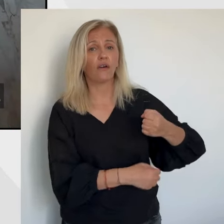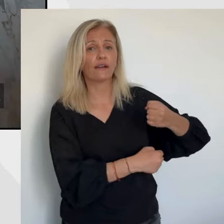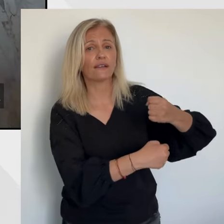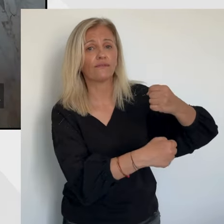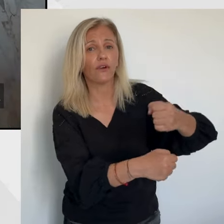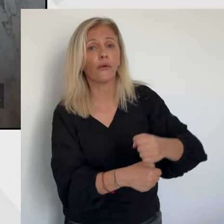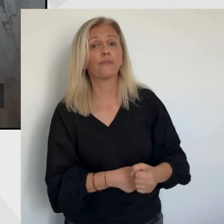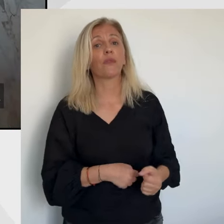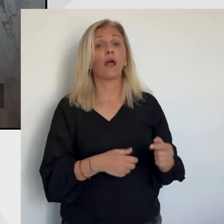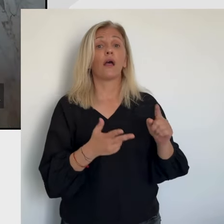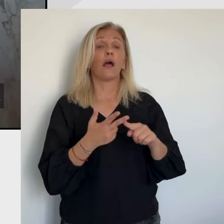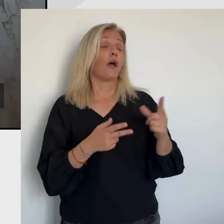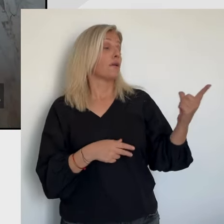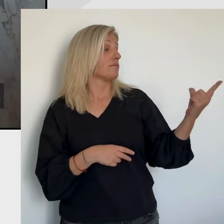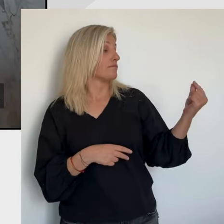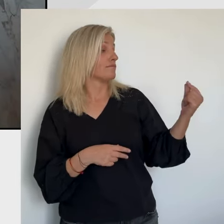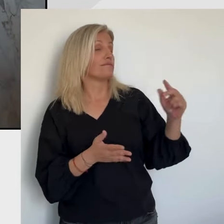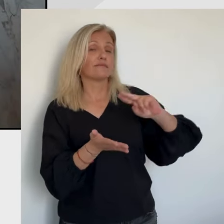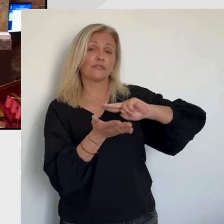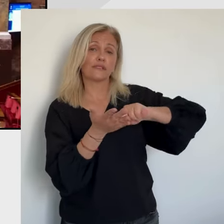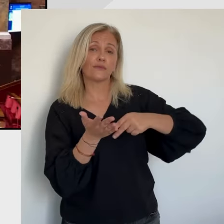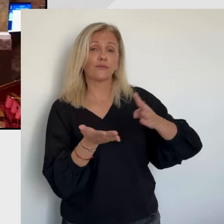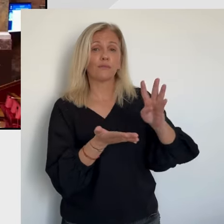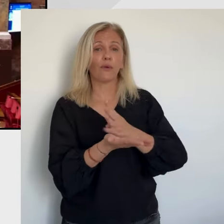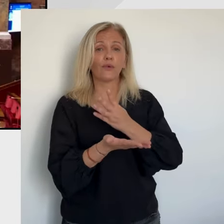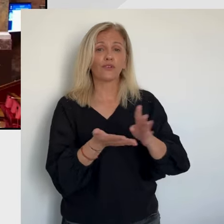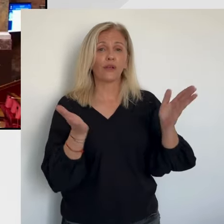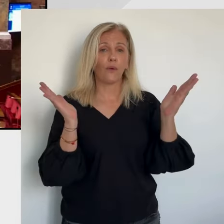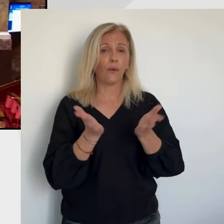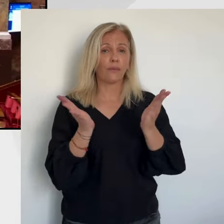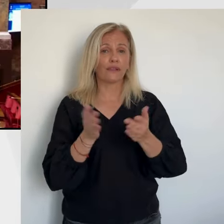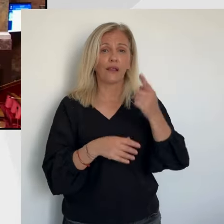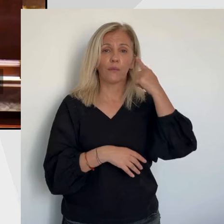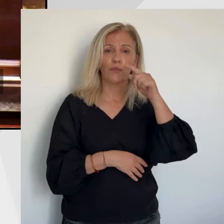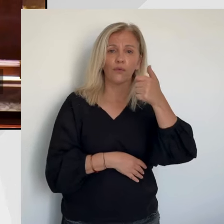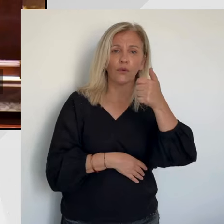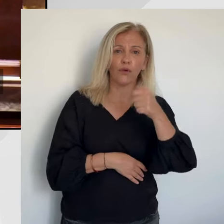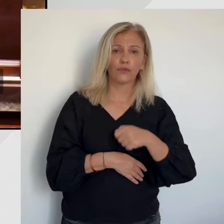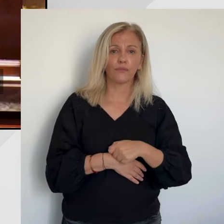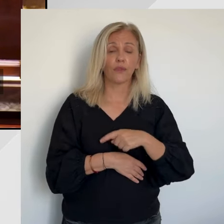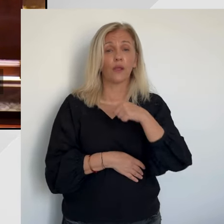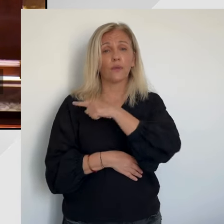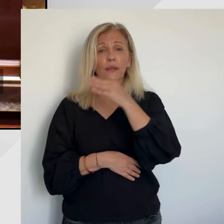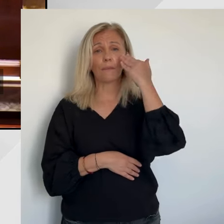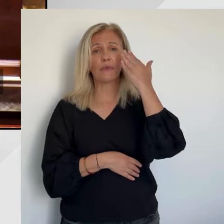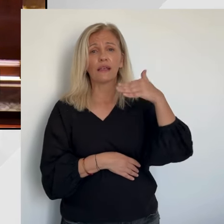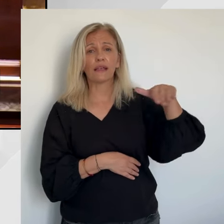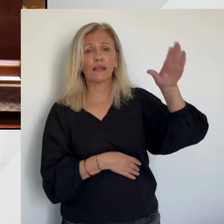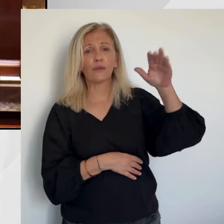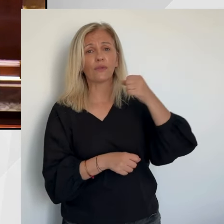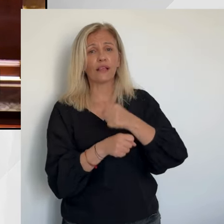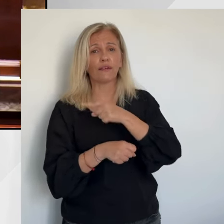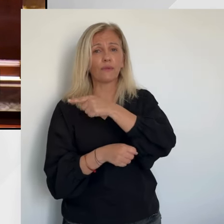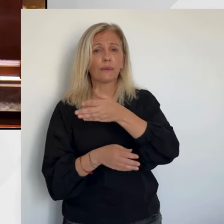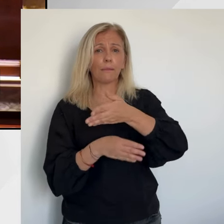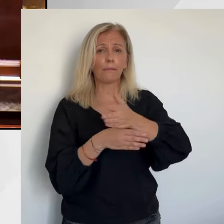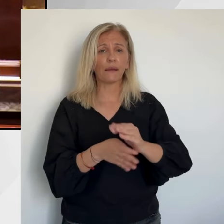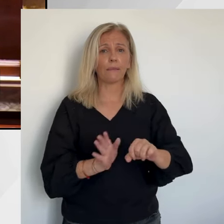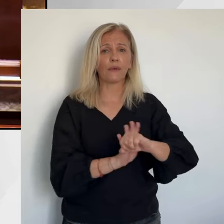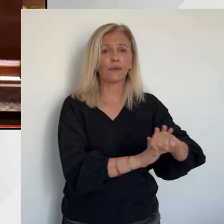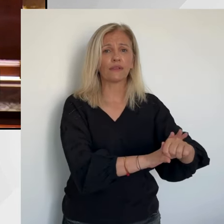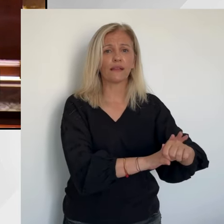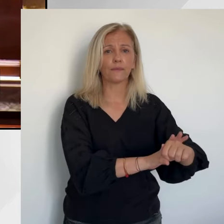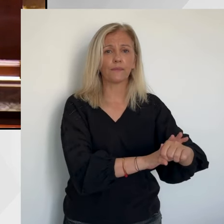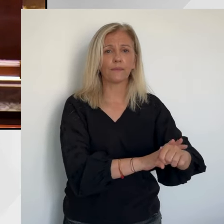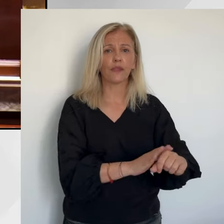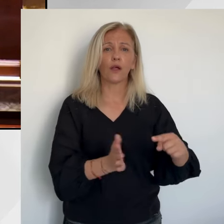Sud a défendu son bilan à l'Assemblée nationale. Loi sur la protection numérique des mineurs, rapporteur de la commission d'enquête parlementaire à la suite de l'assassinat d'Yvan Colonne, ou